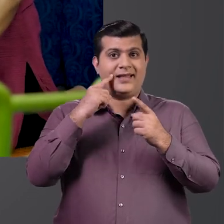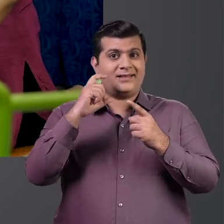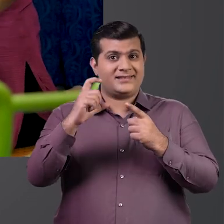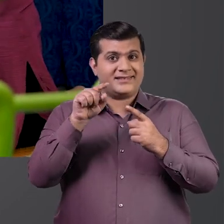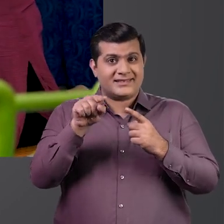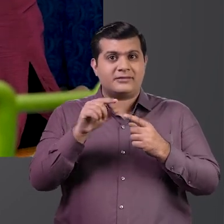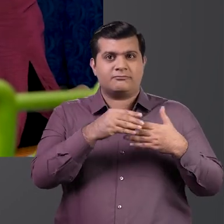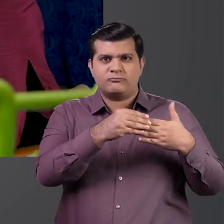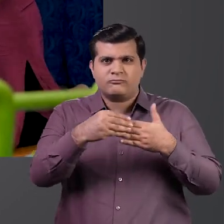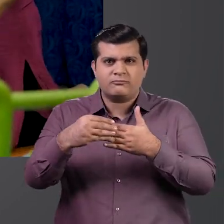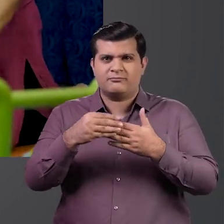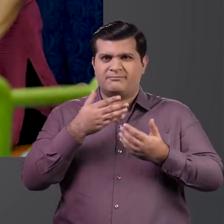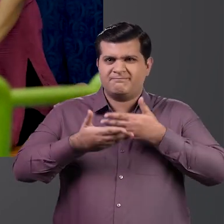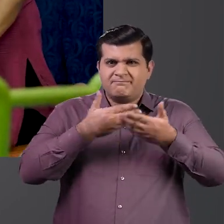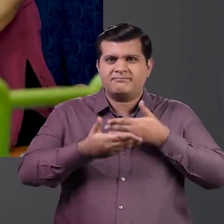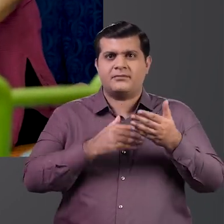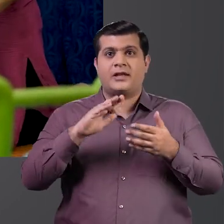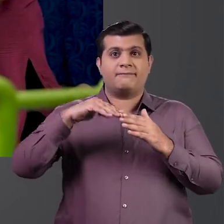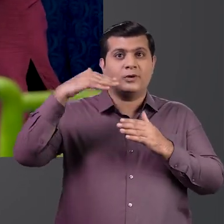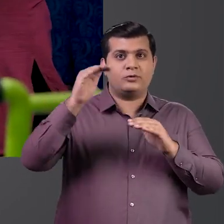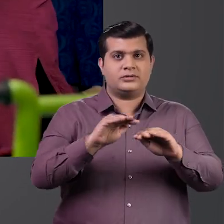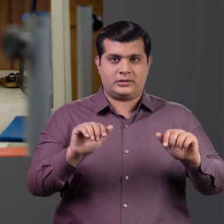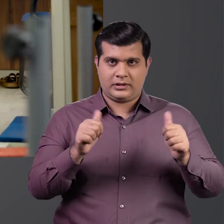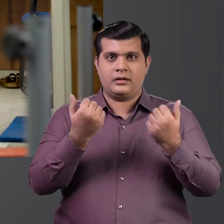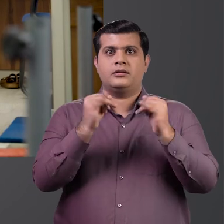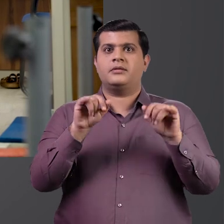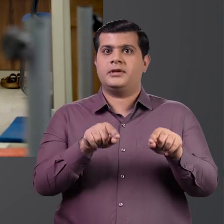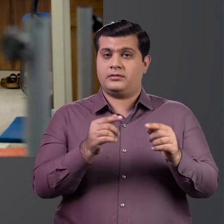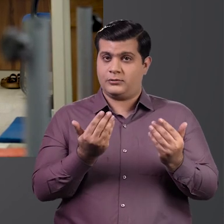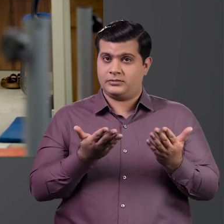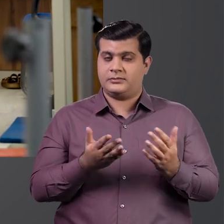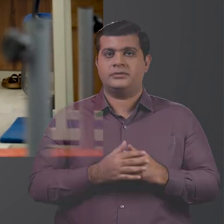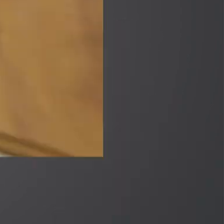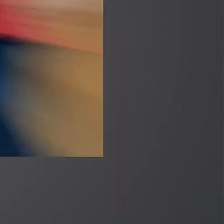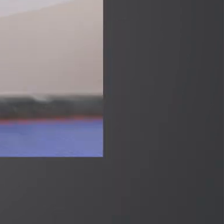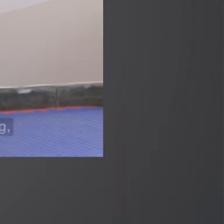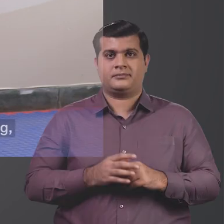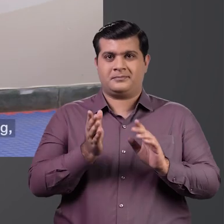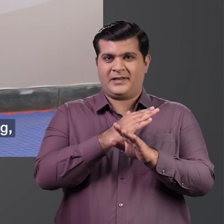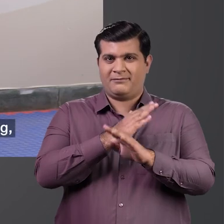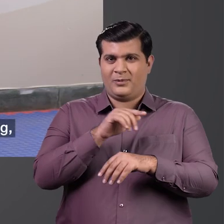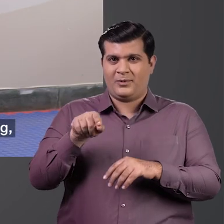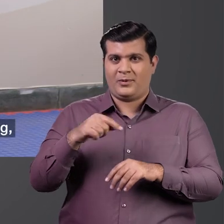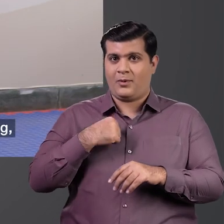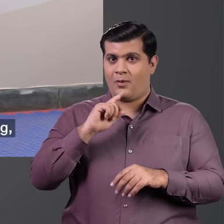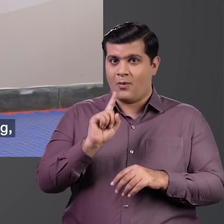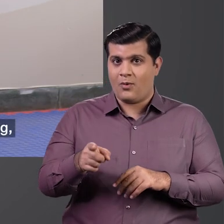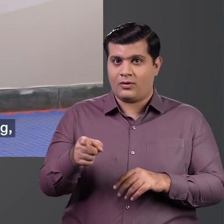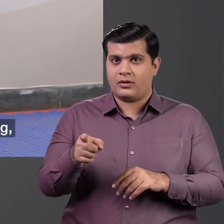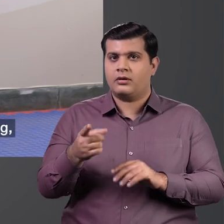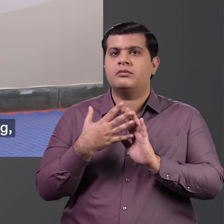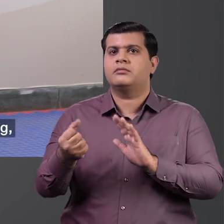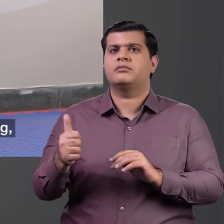CDEIC में उचित मार्ग दर्शन में ये बच्चे आगे चल कर आत्म निर्भर बनते हैं पहले इसका मतलब